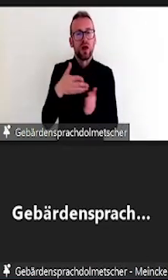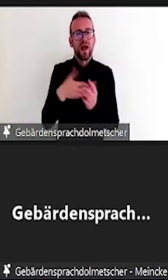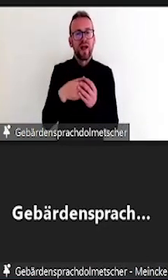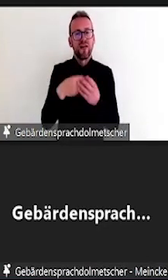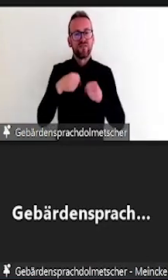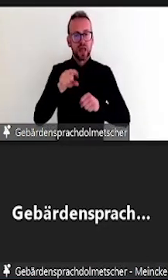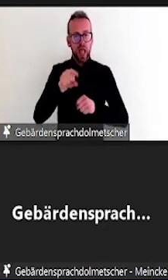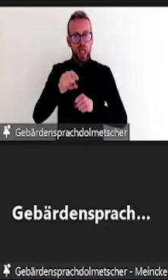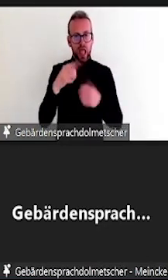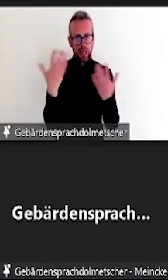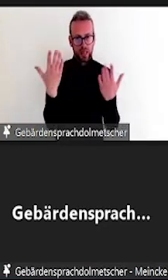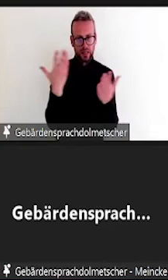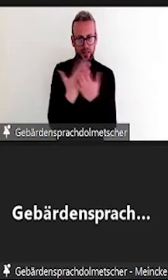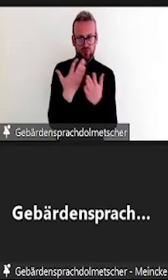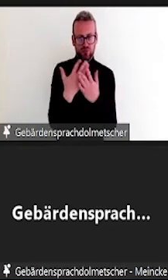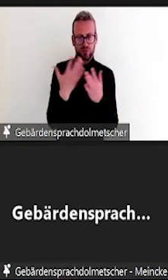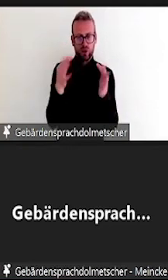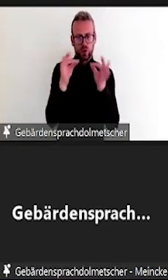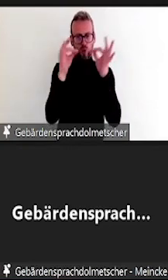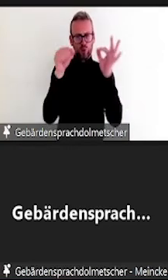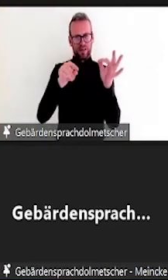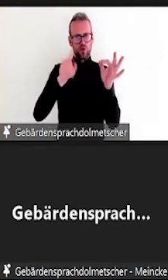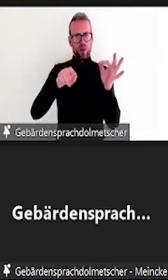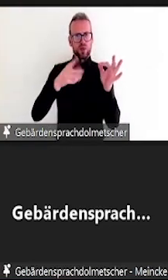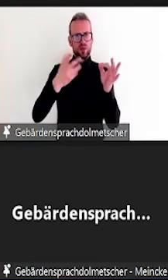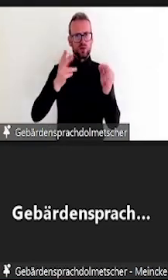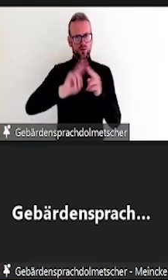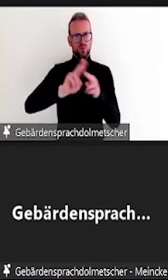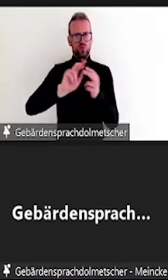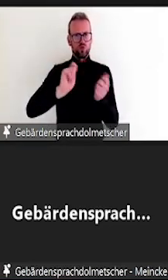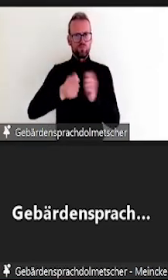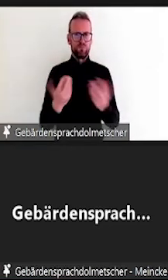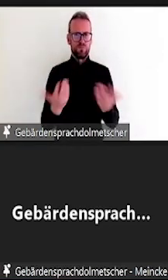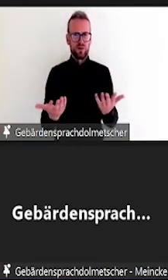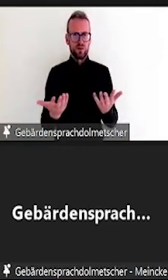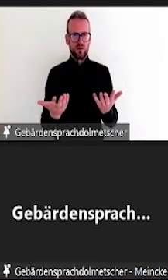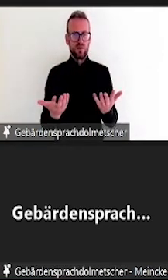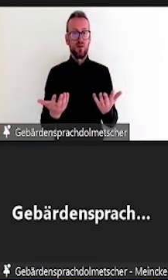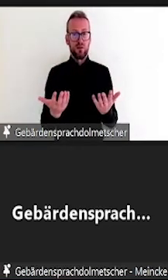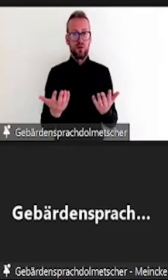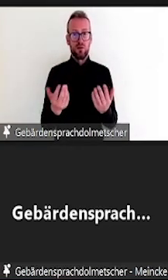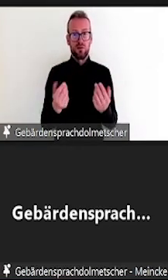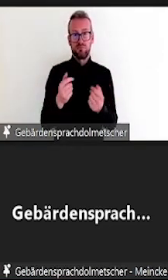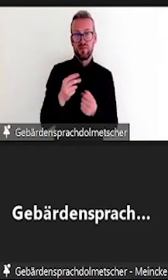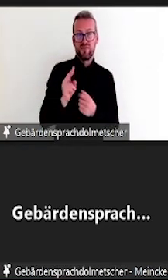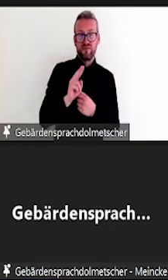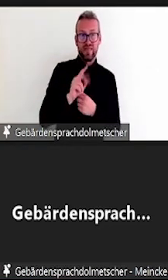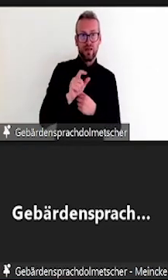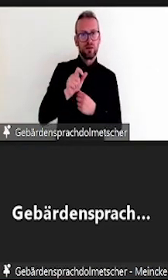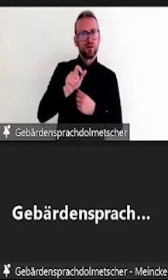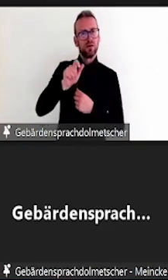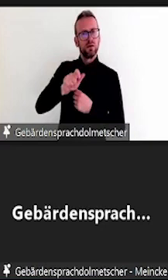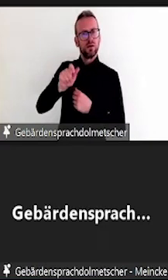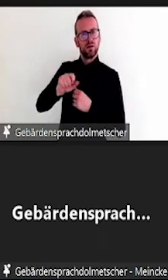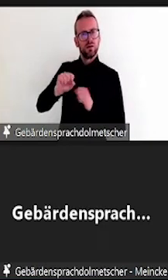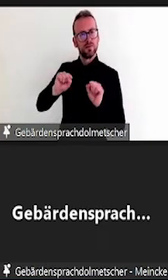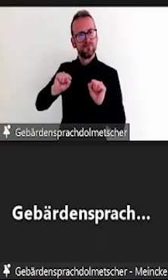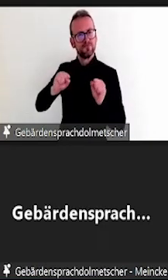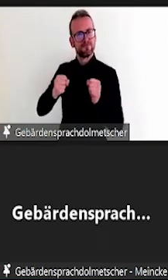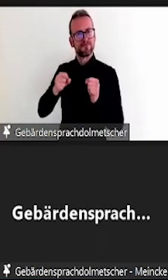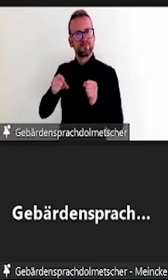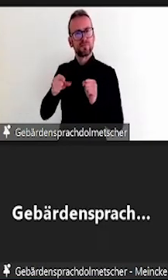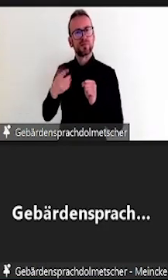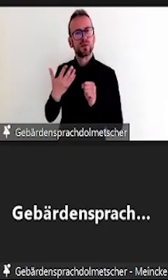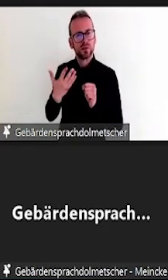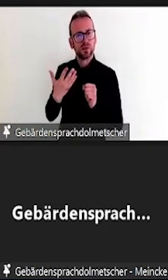sind die Lehrenden im Fokus. Natürlich sollen sie das nicht alleine gestalten, sondern sich Unterstützung holen. Zum Beispiel durch E